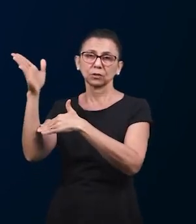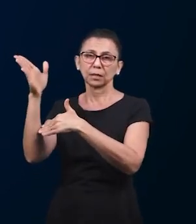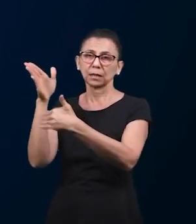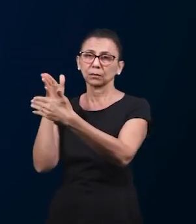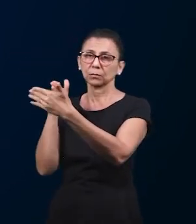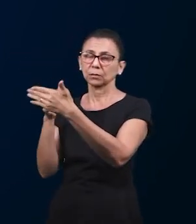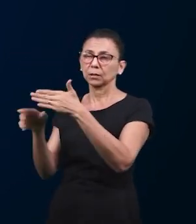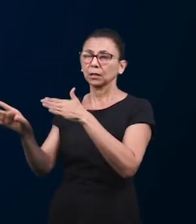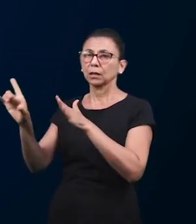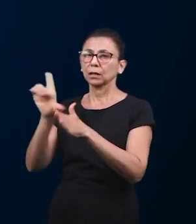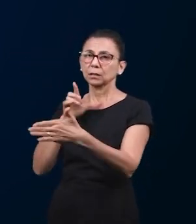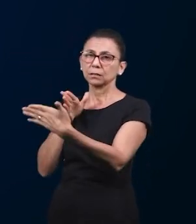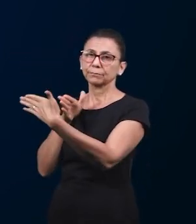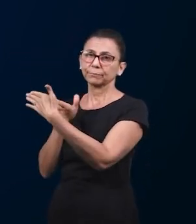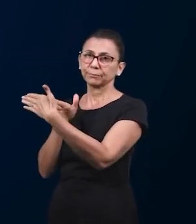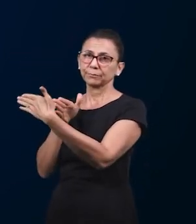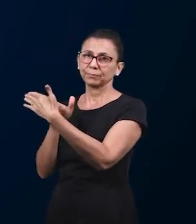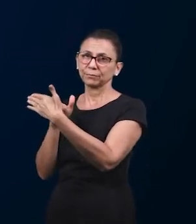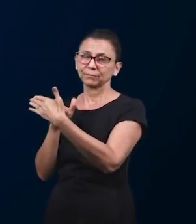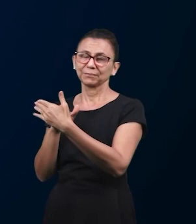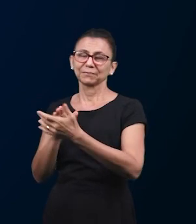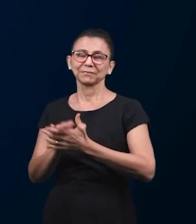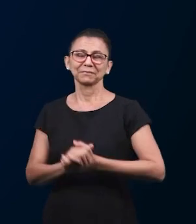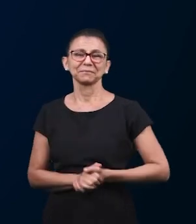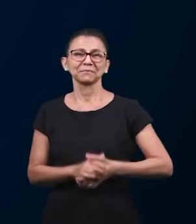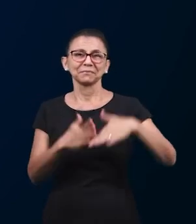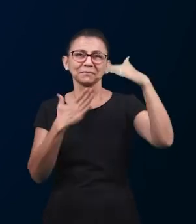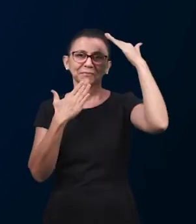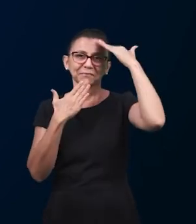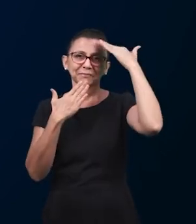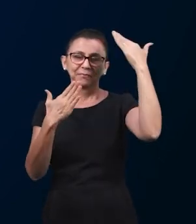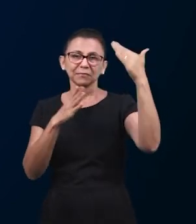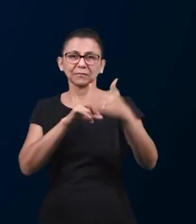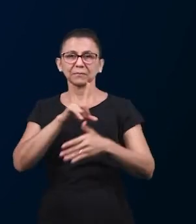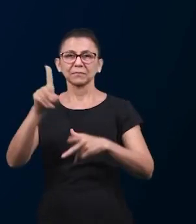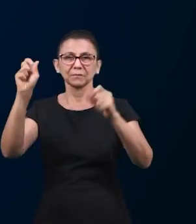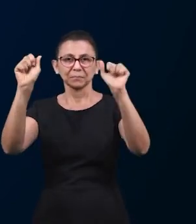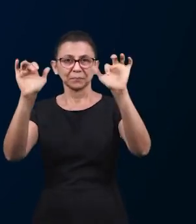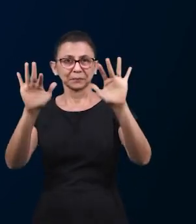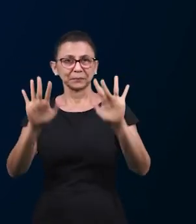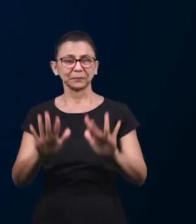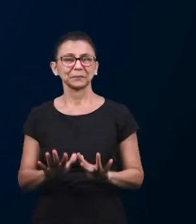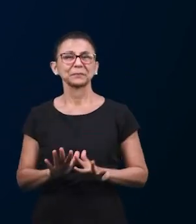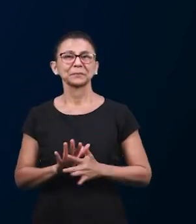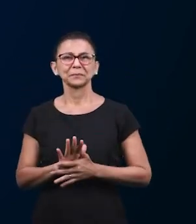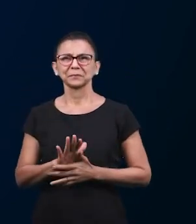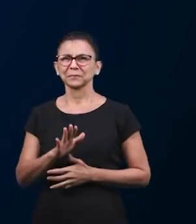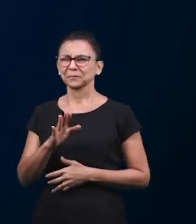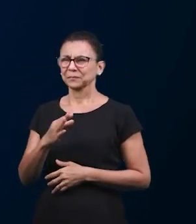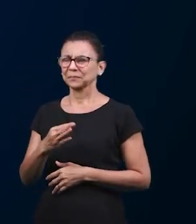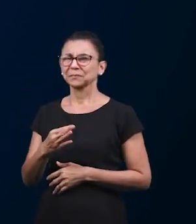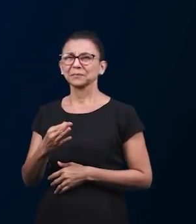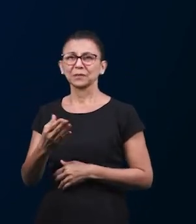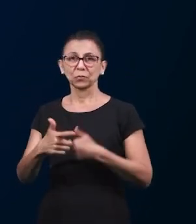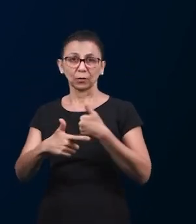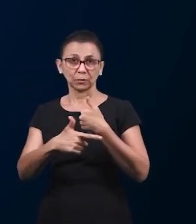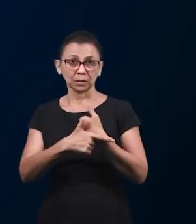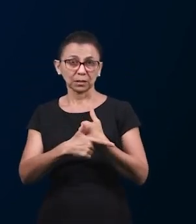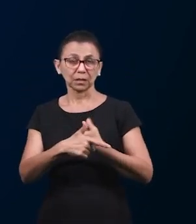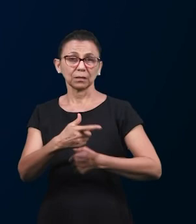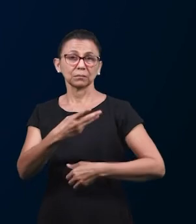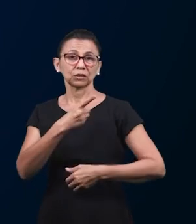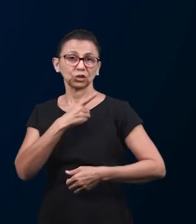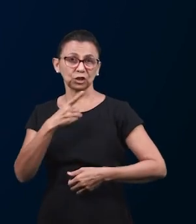священничество и расти в познании благодати нашего Господа Иисуса благодарим брата Виктора